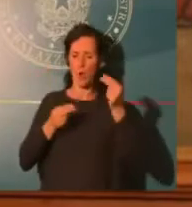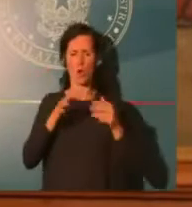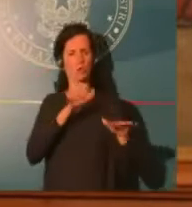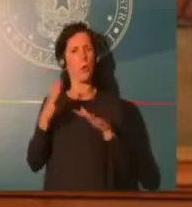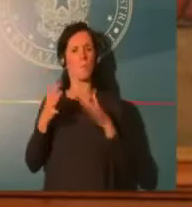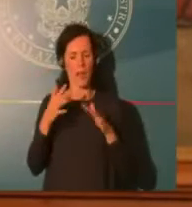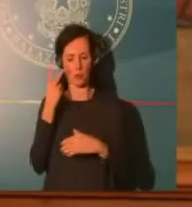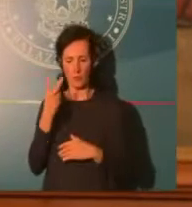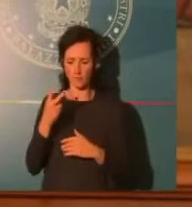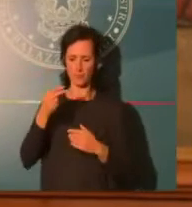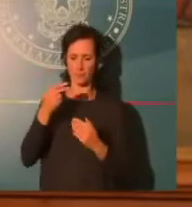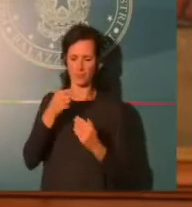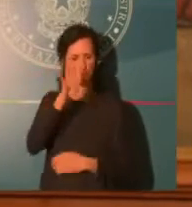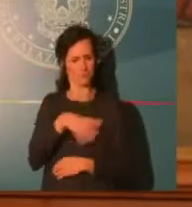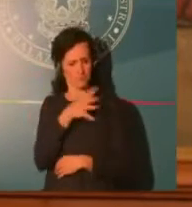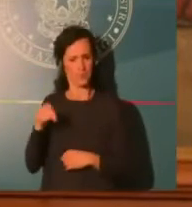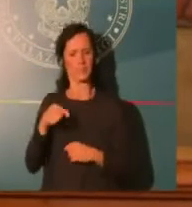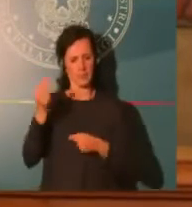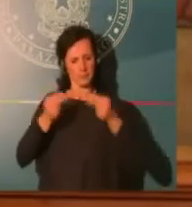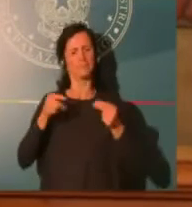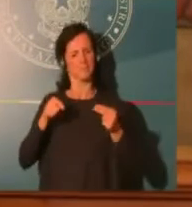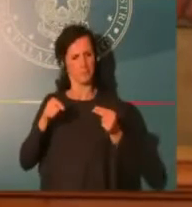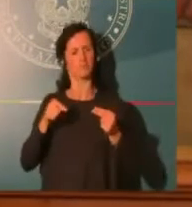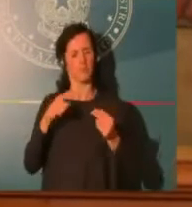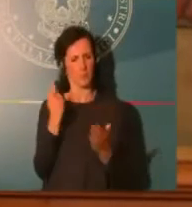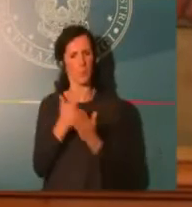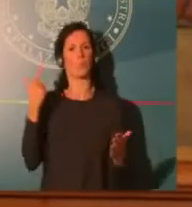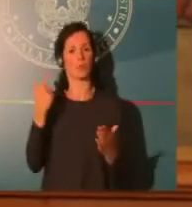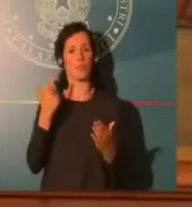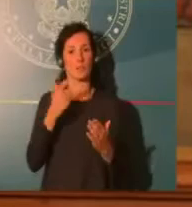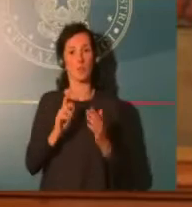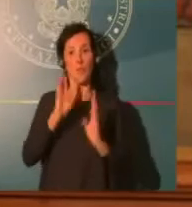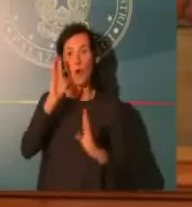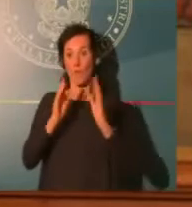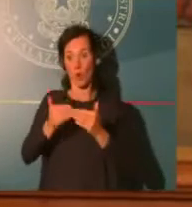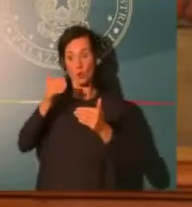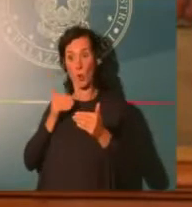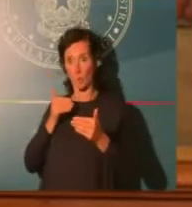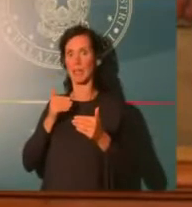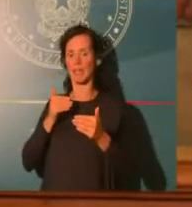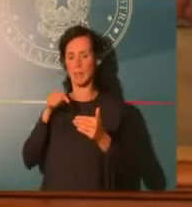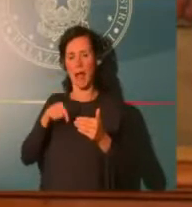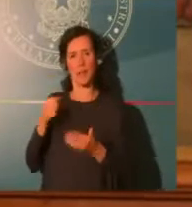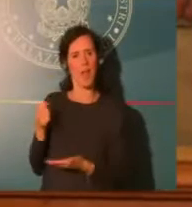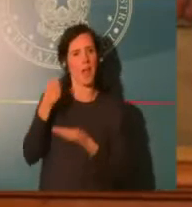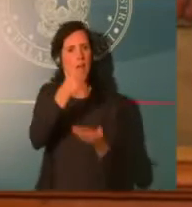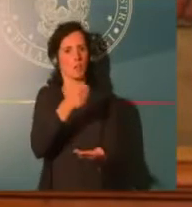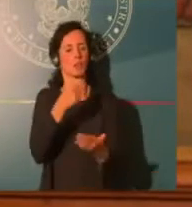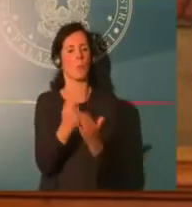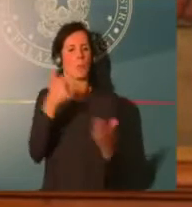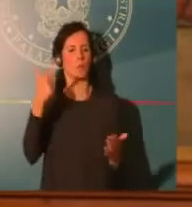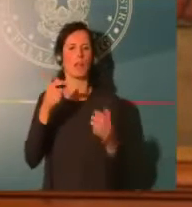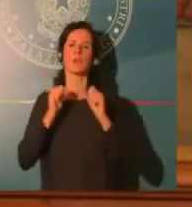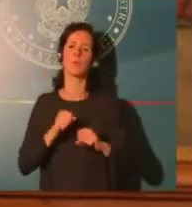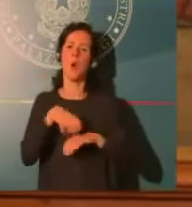erogati e magari il Ministro Patonelli poi potrà fare qualche esempio degli importi medi che verranno erogati alle diverse